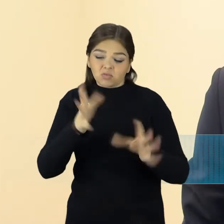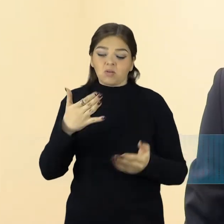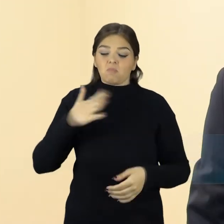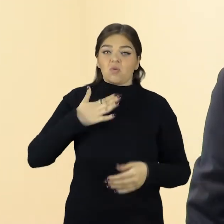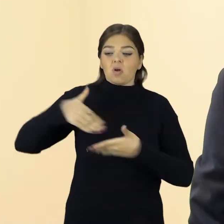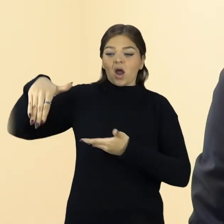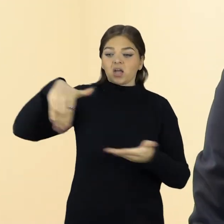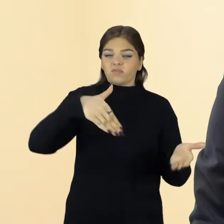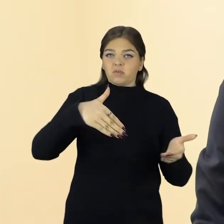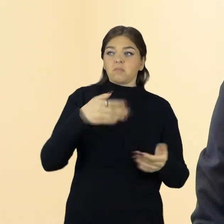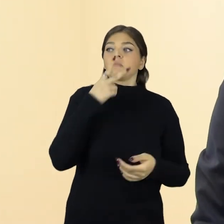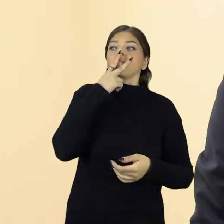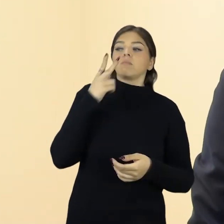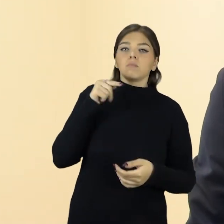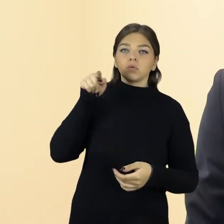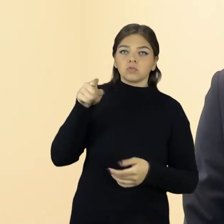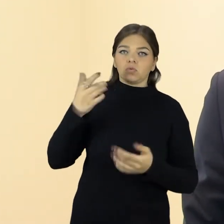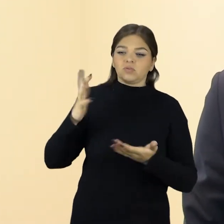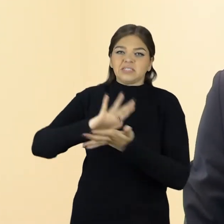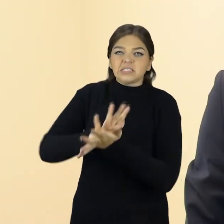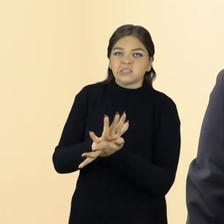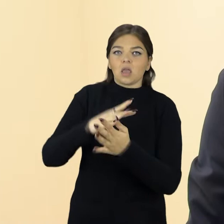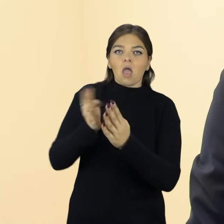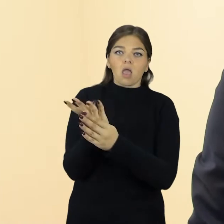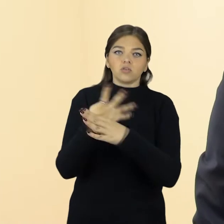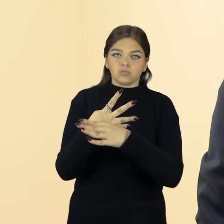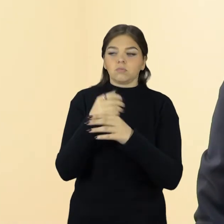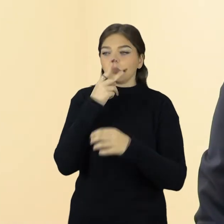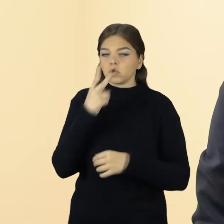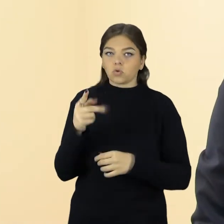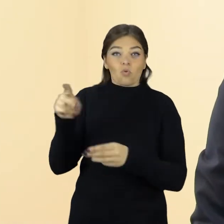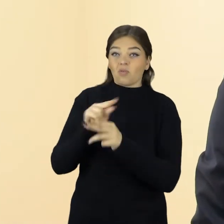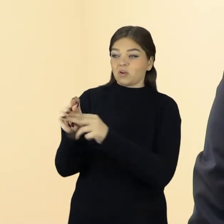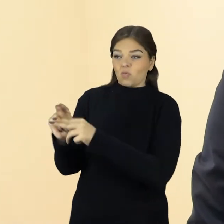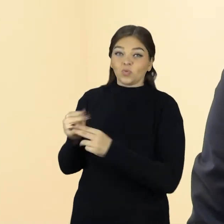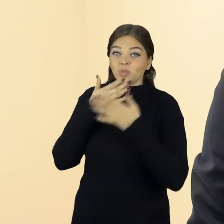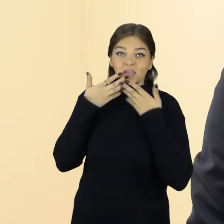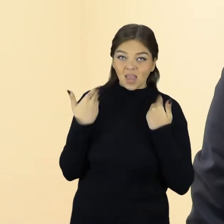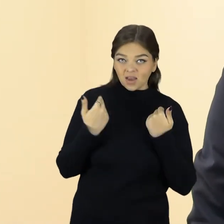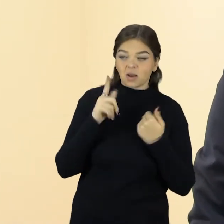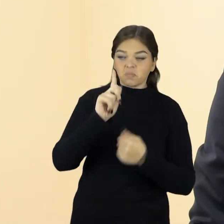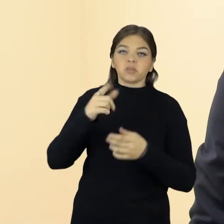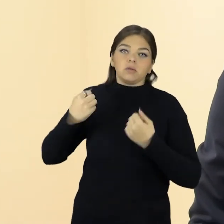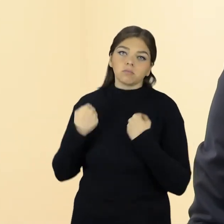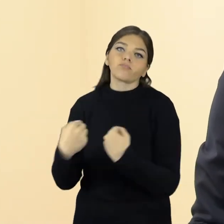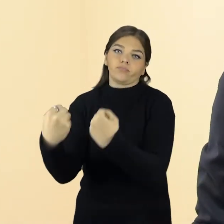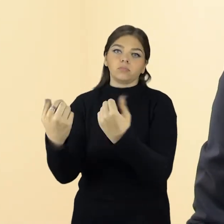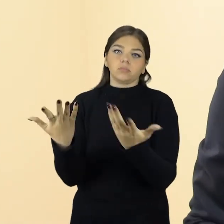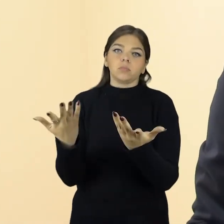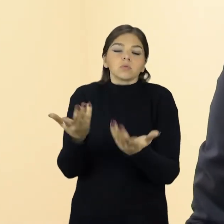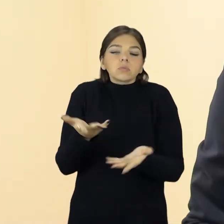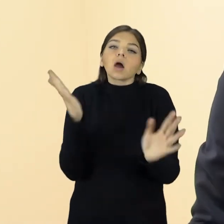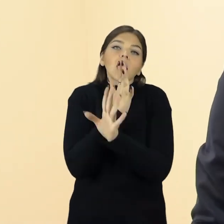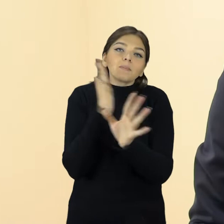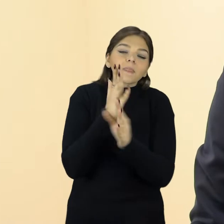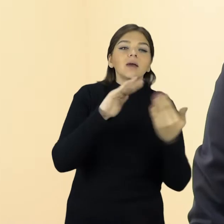pasakysiu, savo įgatvė irgi prieš kelias dienas mačių pervažiuotą žiuką, nors jokie darbaiteniai nevyksta. Taip, kad, na, gamta,